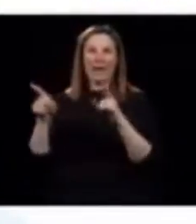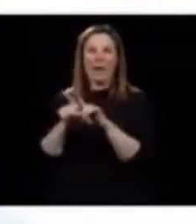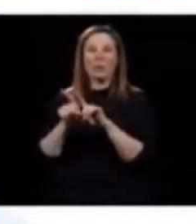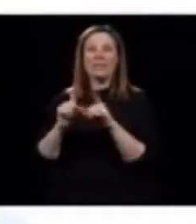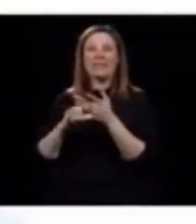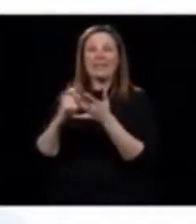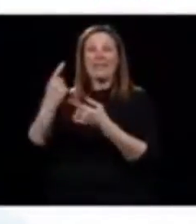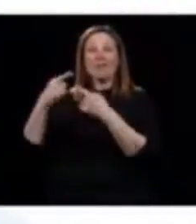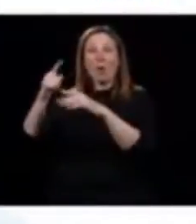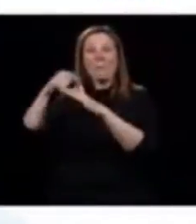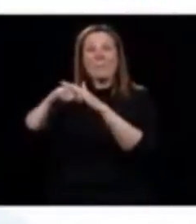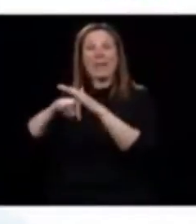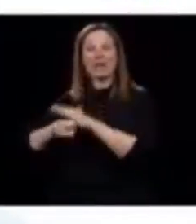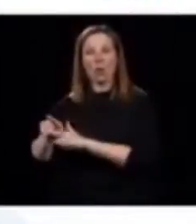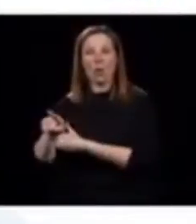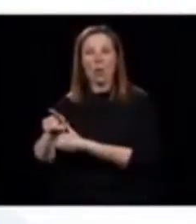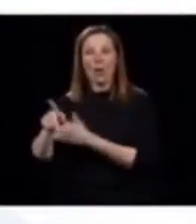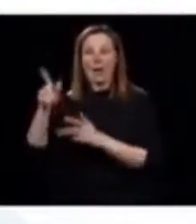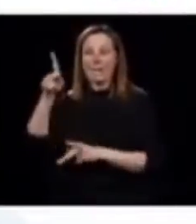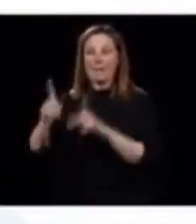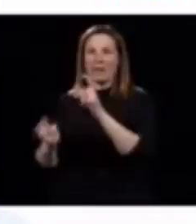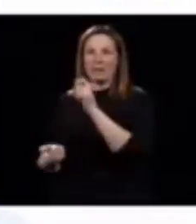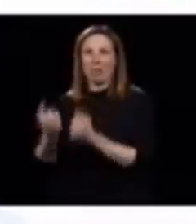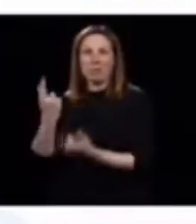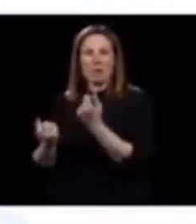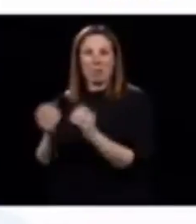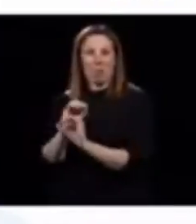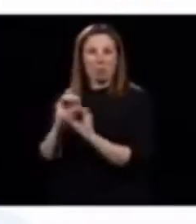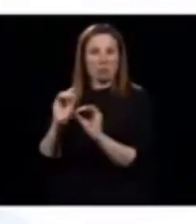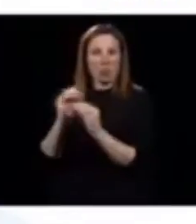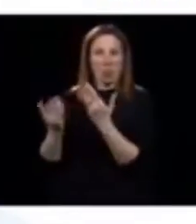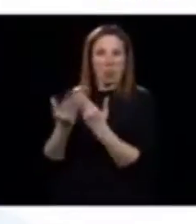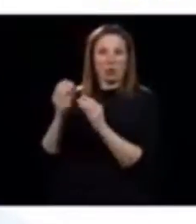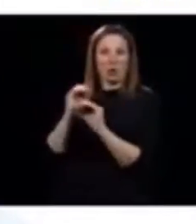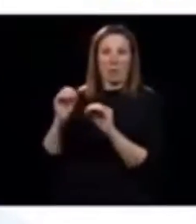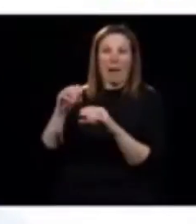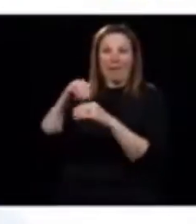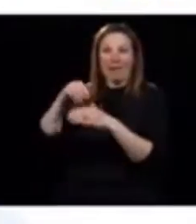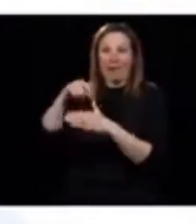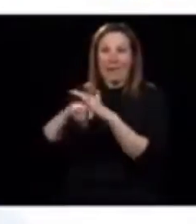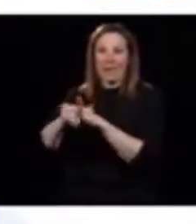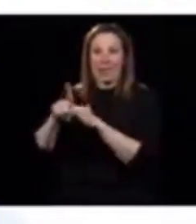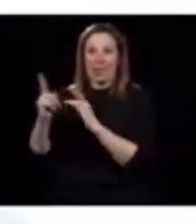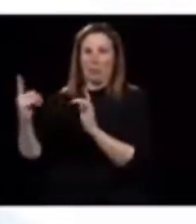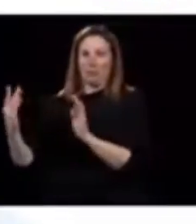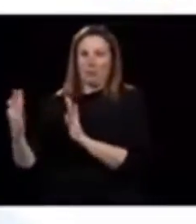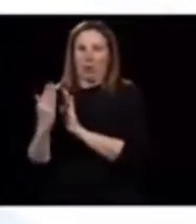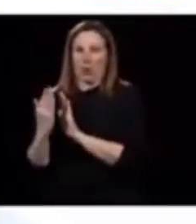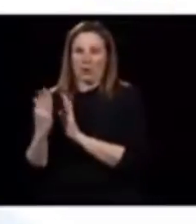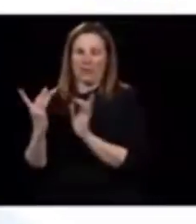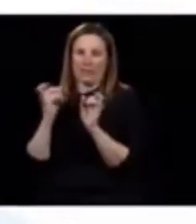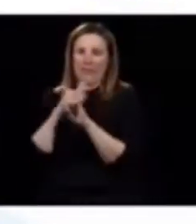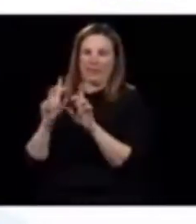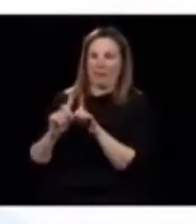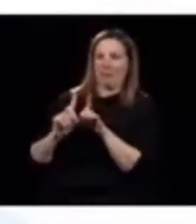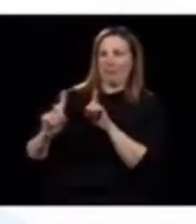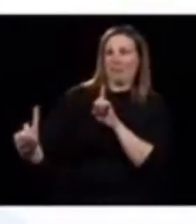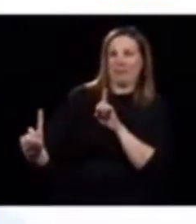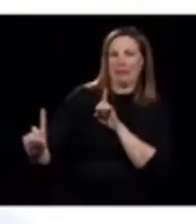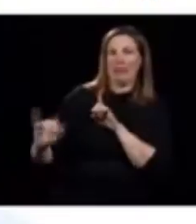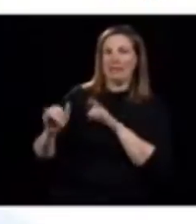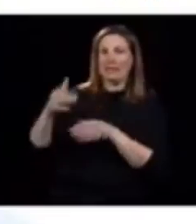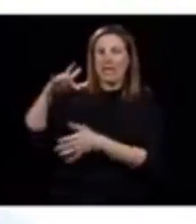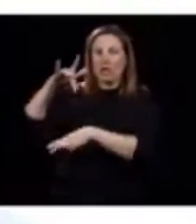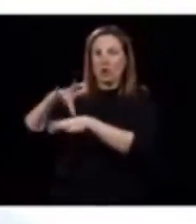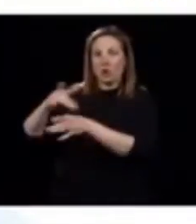métro, puis que les gens n pas trop de symptômes, puis qu'on a une certaine… puis des fois, il n pas de distanciation possible, mais que je touche au…